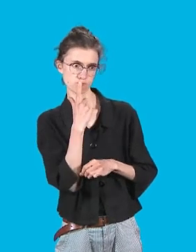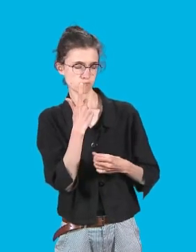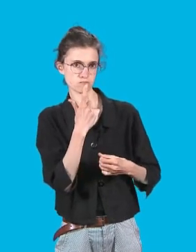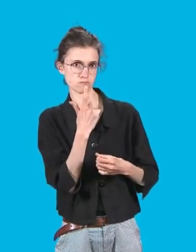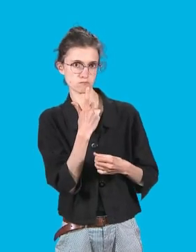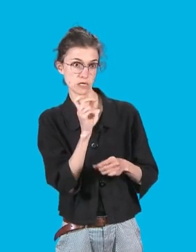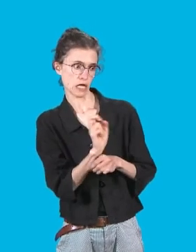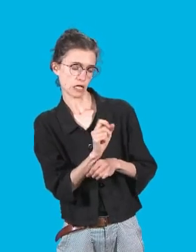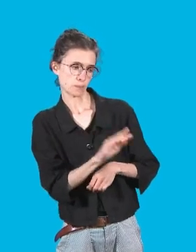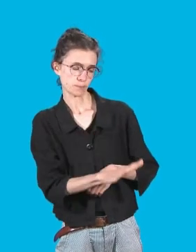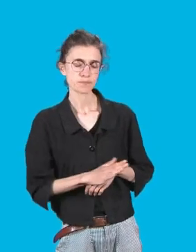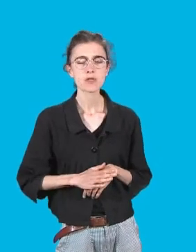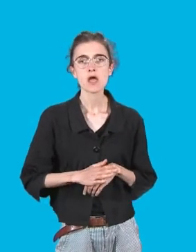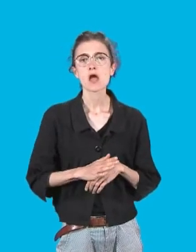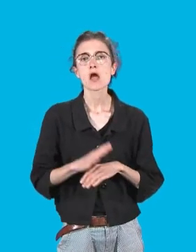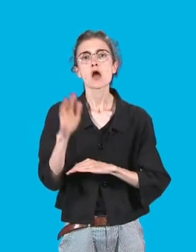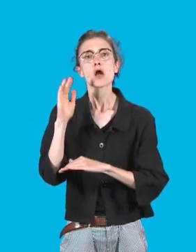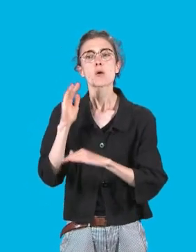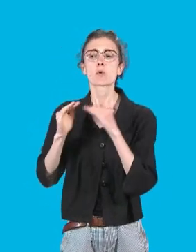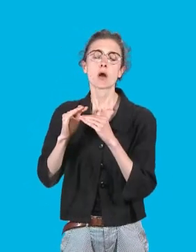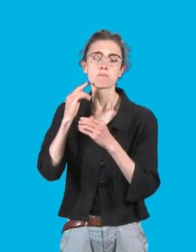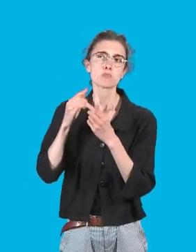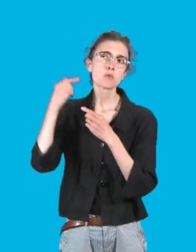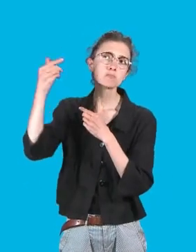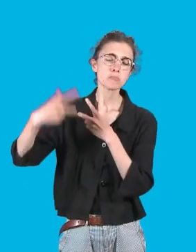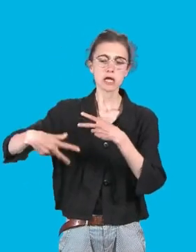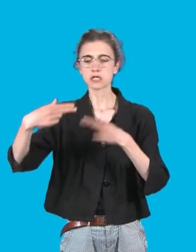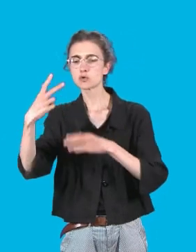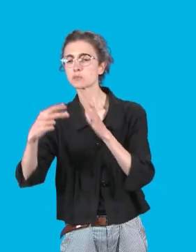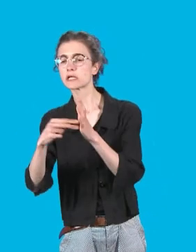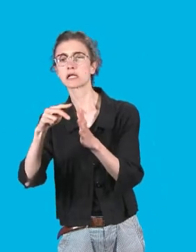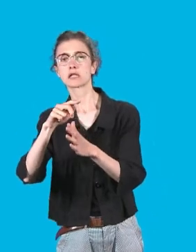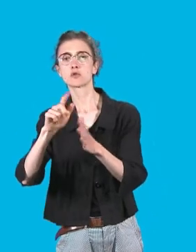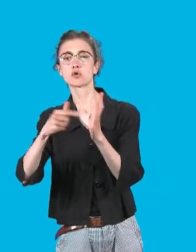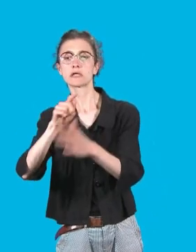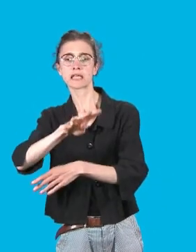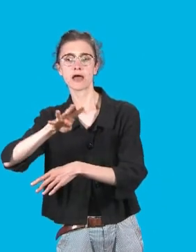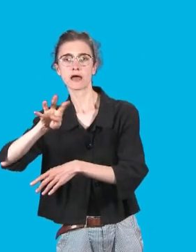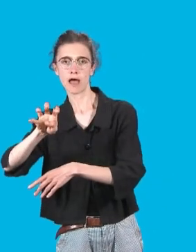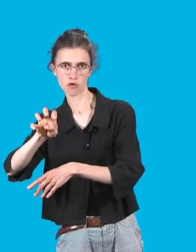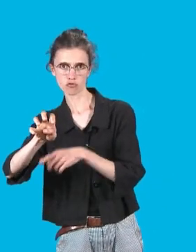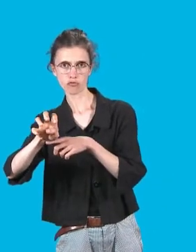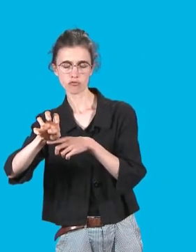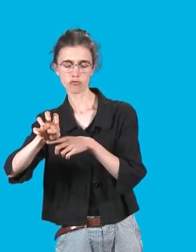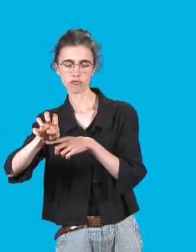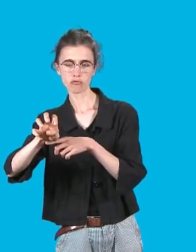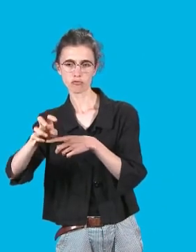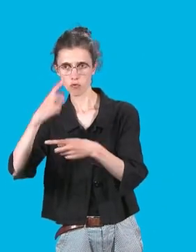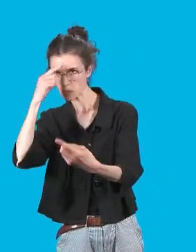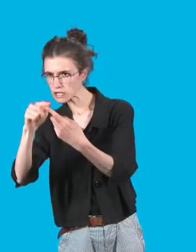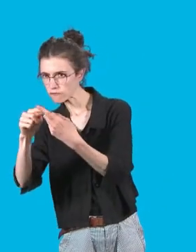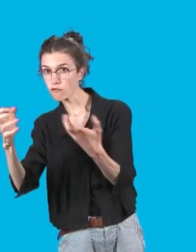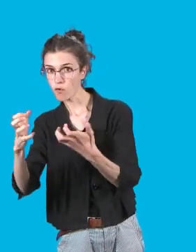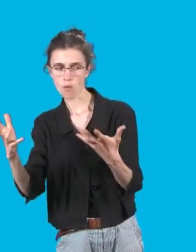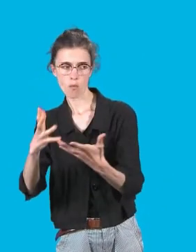pour les systèmes d'assainissement de la métropole à l'horizon 2040 vise à anticiper la modernisation des systèmes d'assainissement